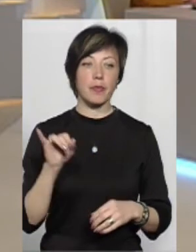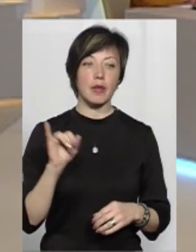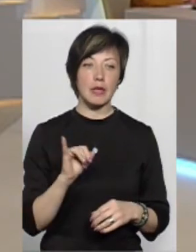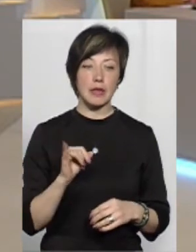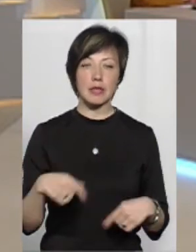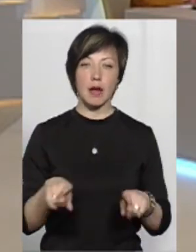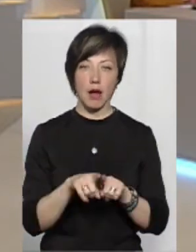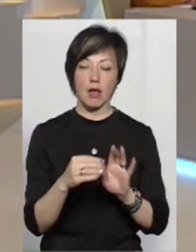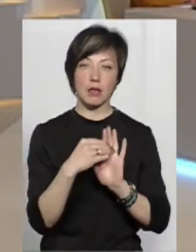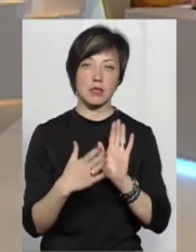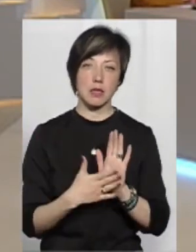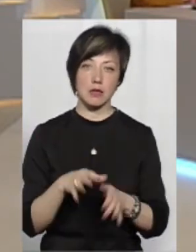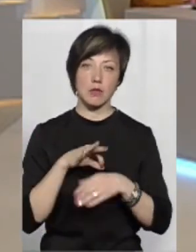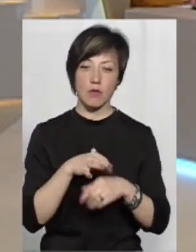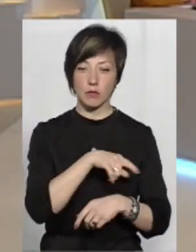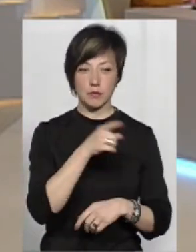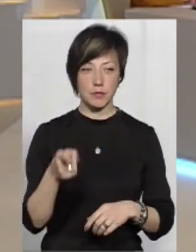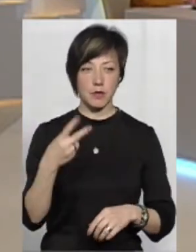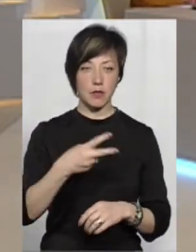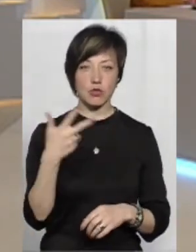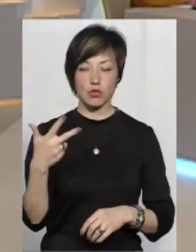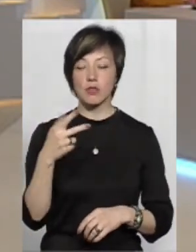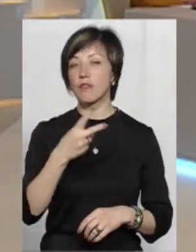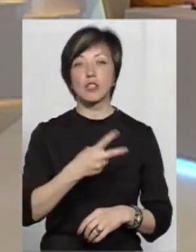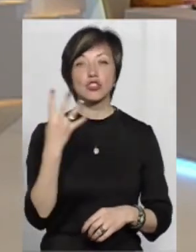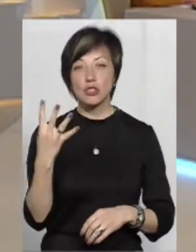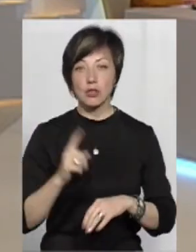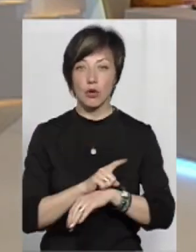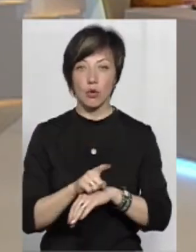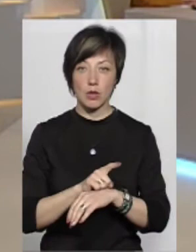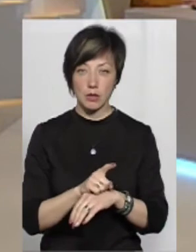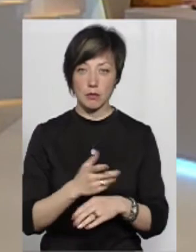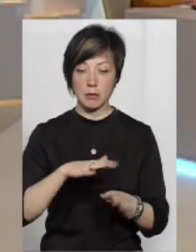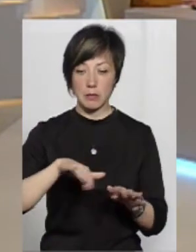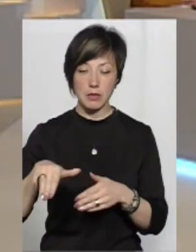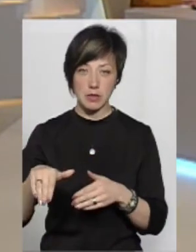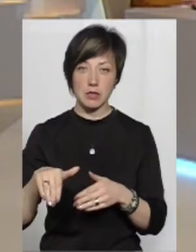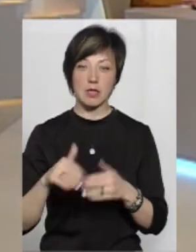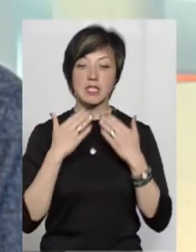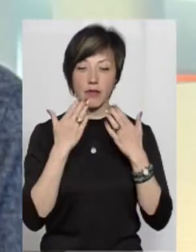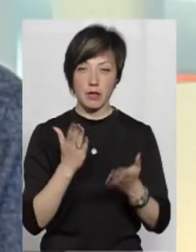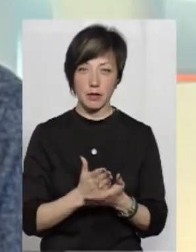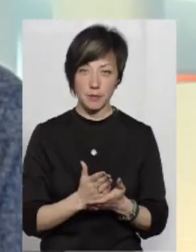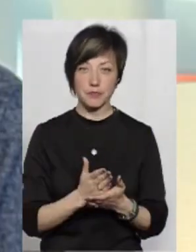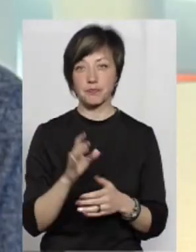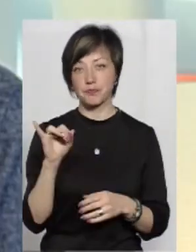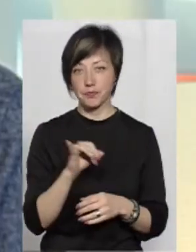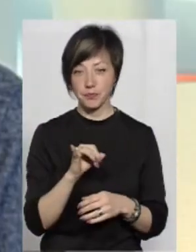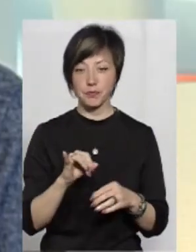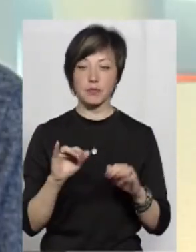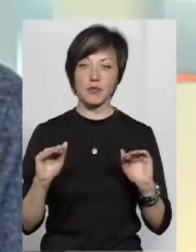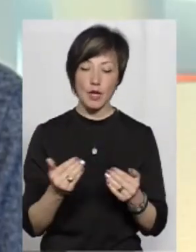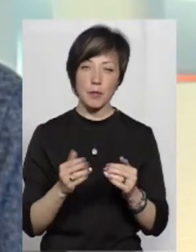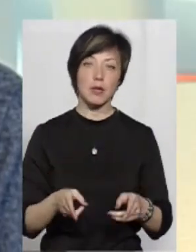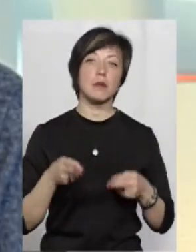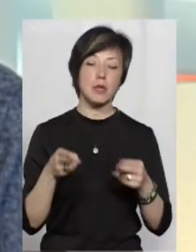така реєстрація проводиться напроти 24 годин після надходження звернення, і вже в